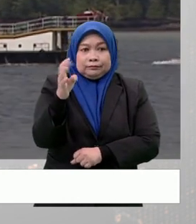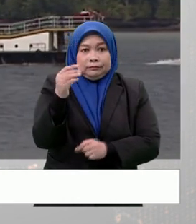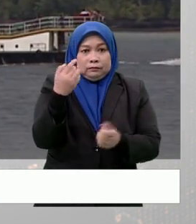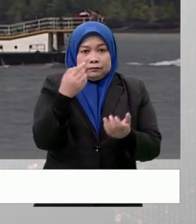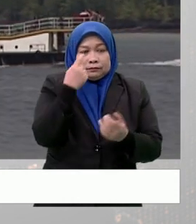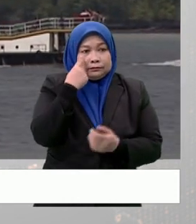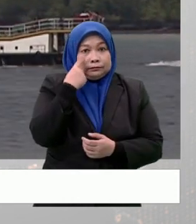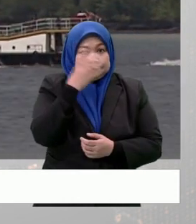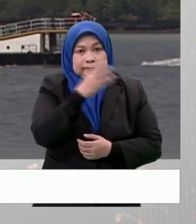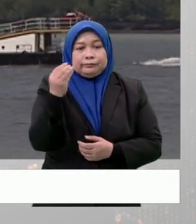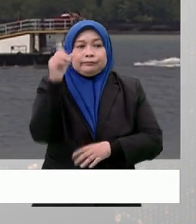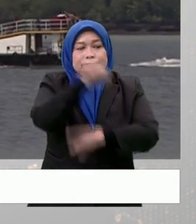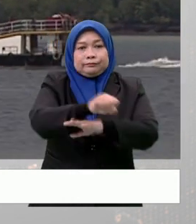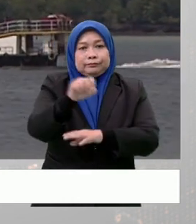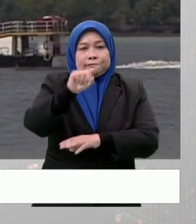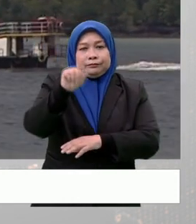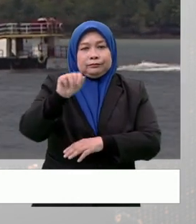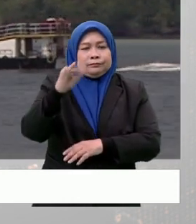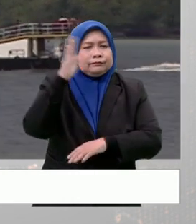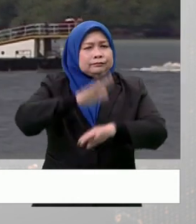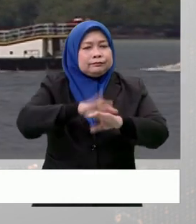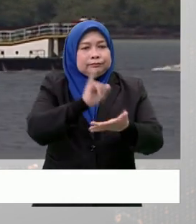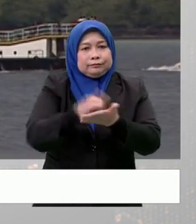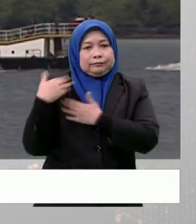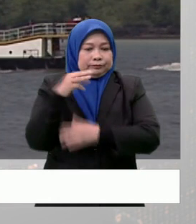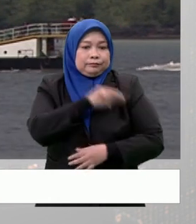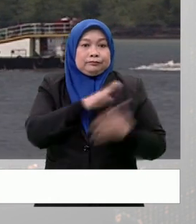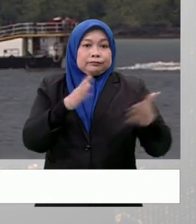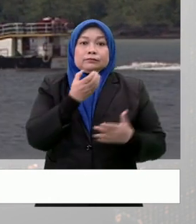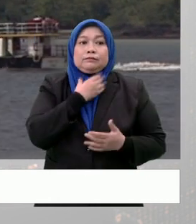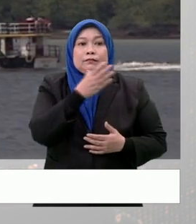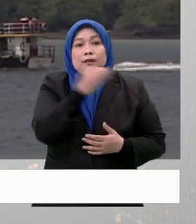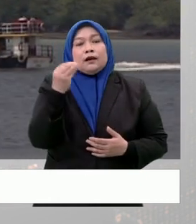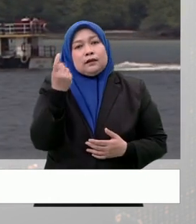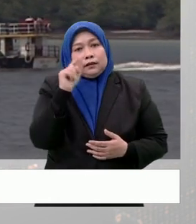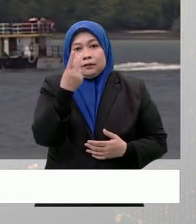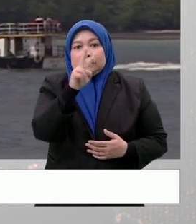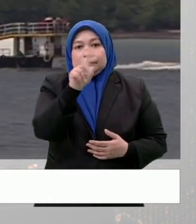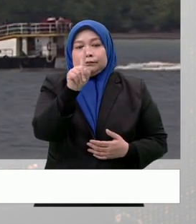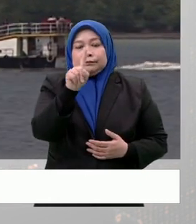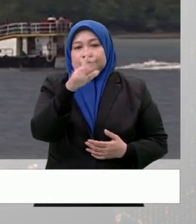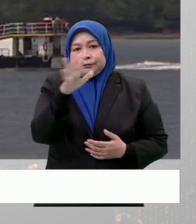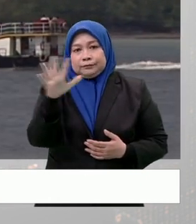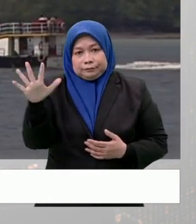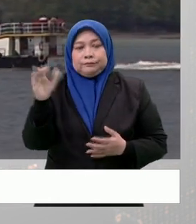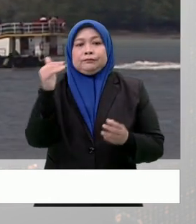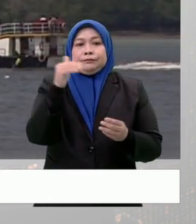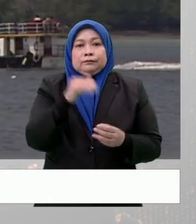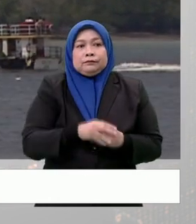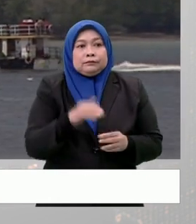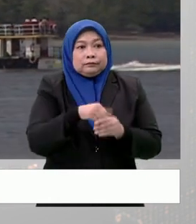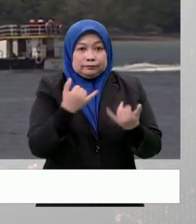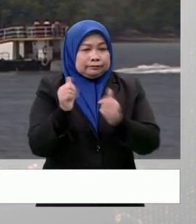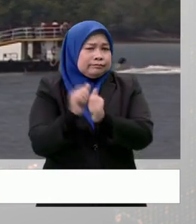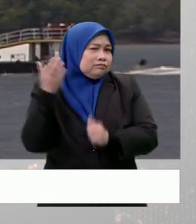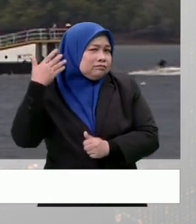mengalahkan Datuk Seri Zambli Abdul Qadir yang ketika itu merupakan Menteri Besar Perak yang hanya mendapat 21,555 undi. Saya ada